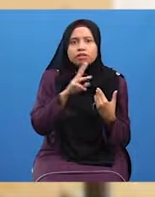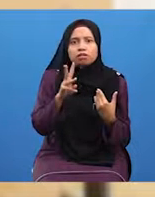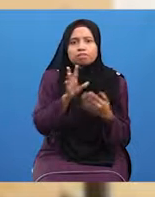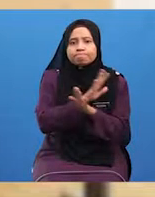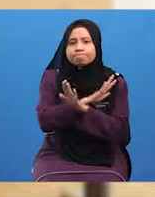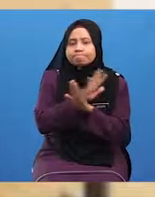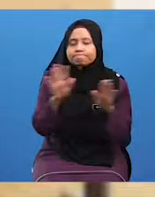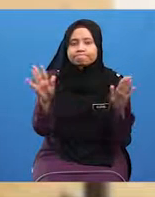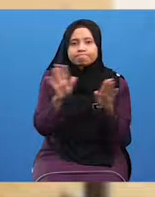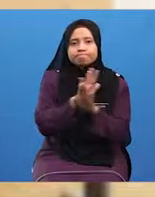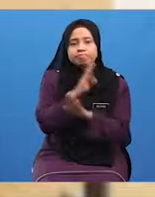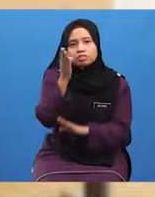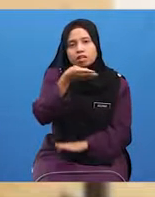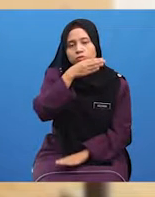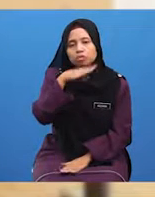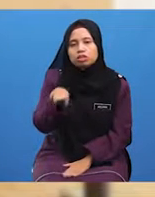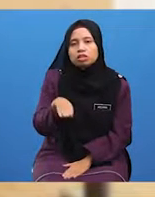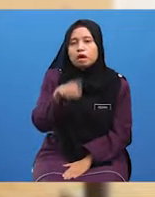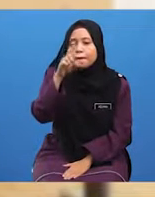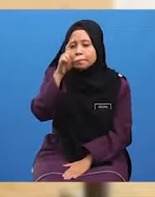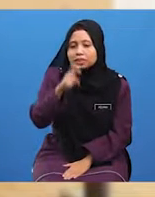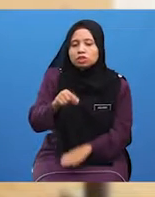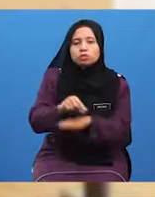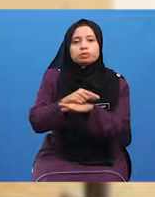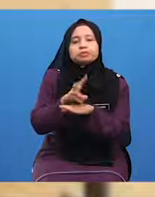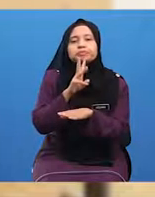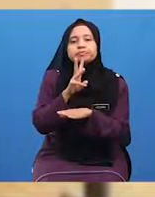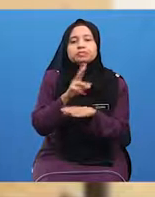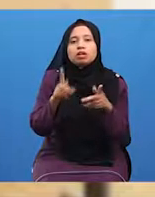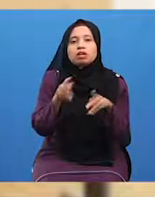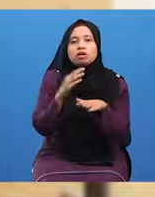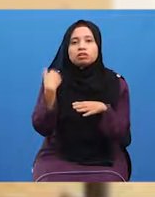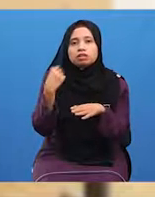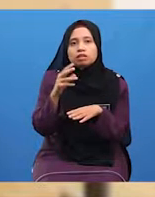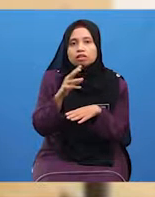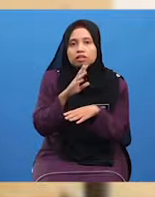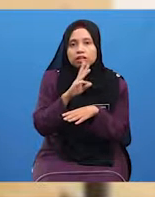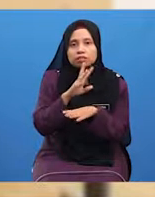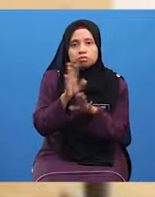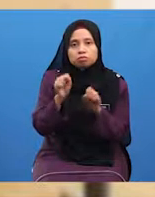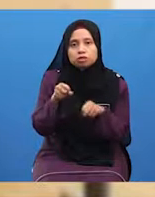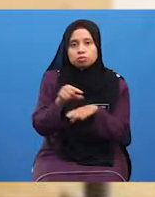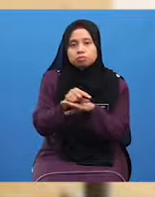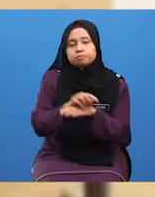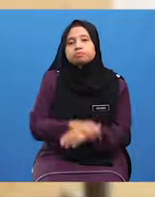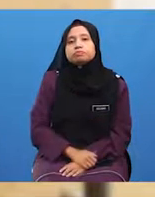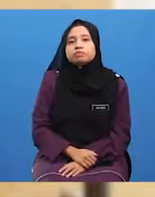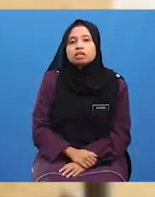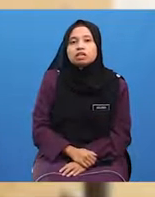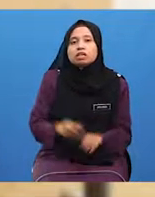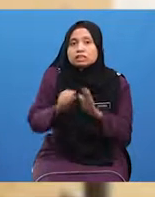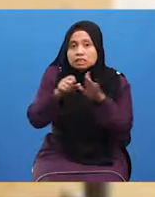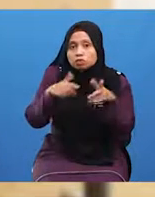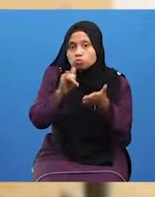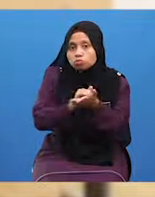air Maka Seeloknya Murid-murid Gunakanlah air Selain daripada itu Murid